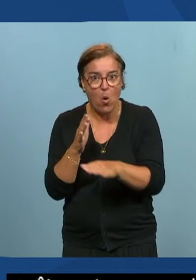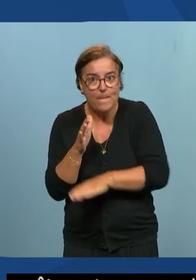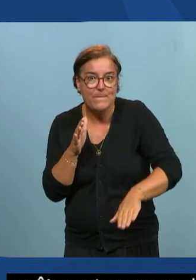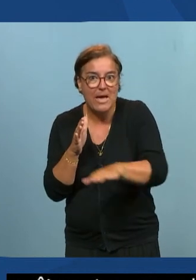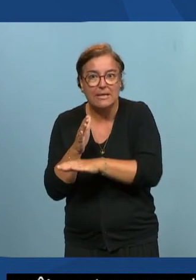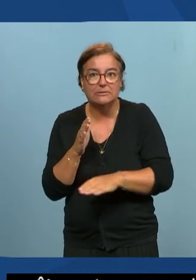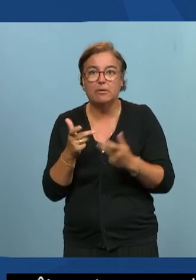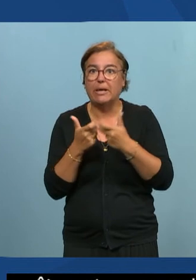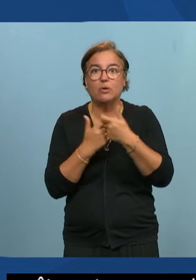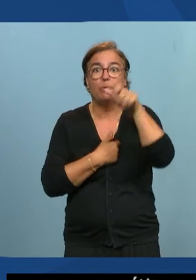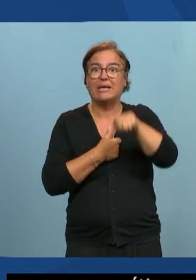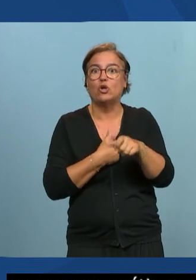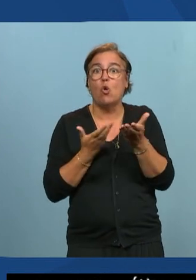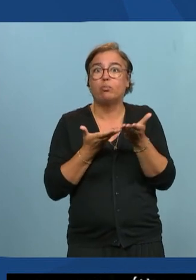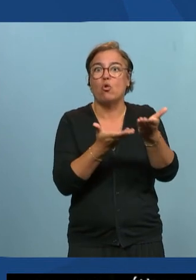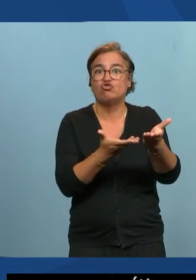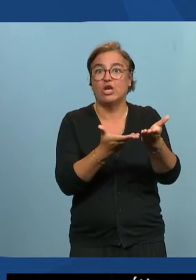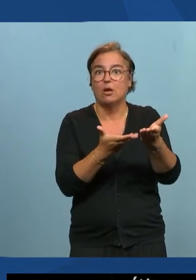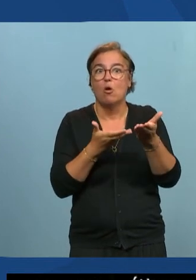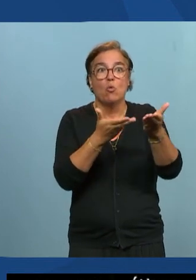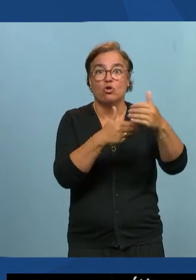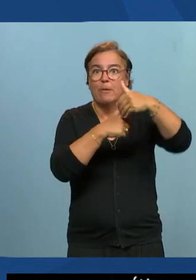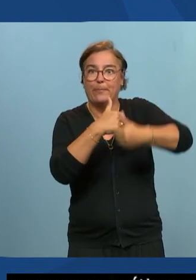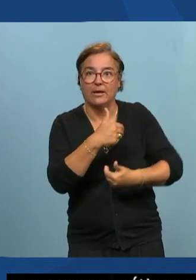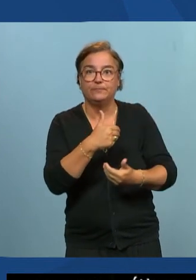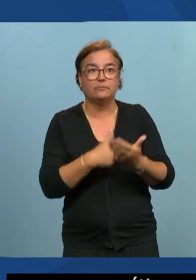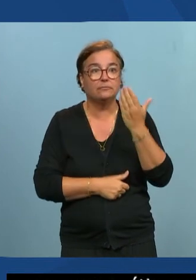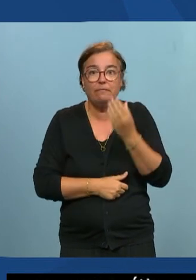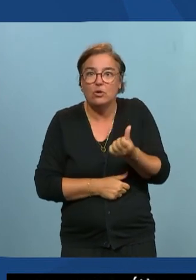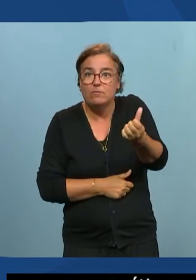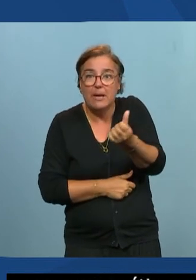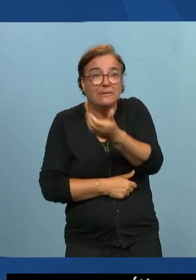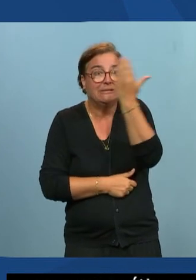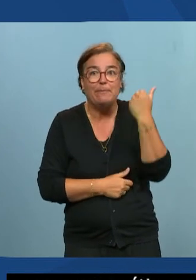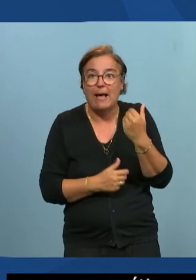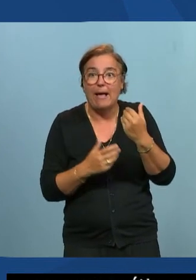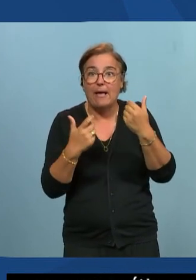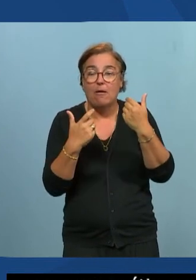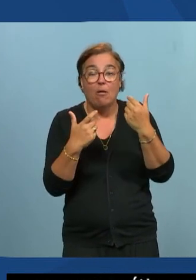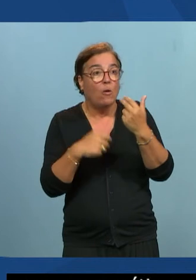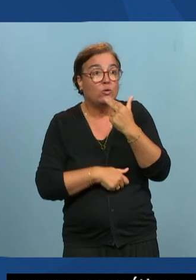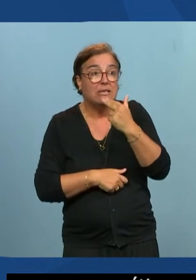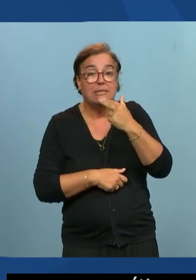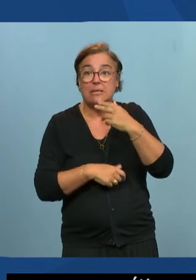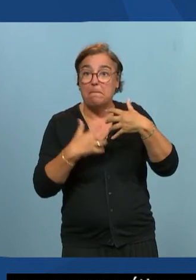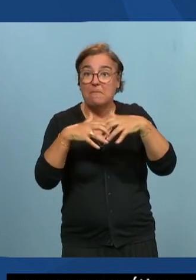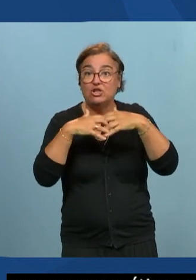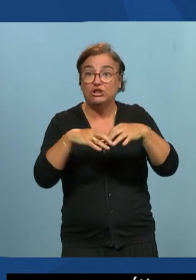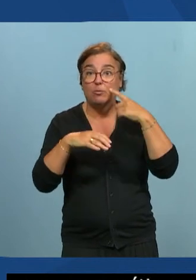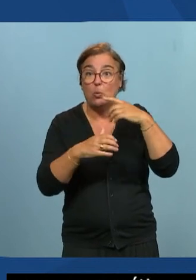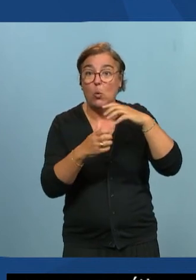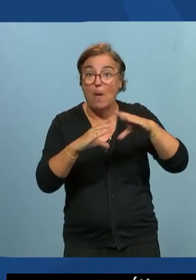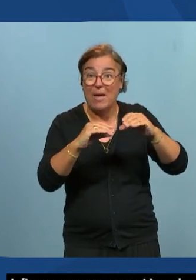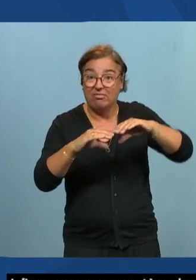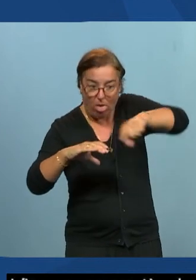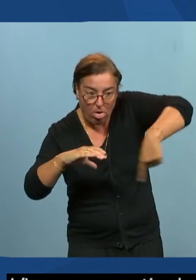sortir un boulanger si c'est pas sortir de se servir d'un pétrin c'est notre travail c'est la